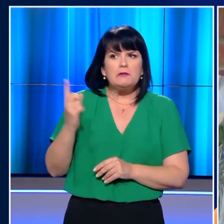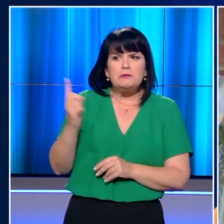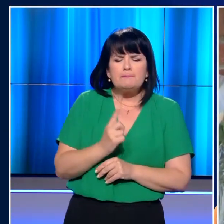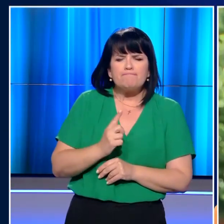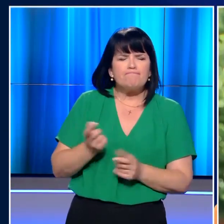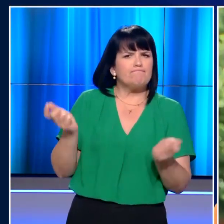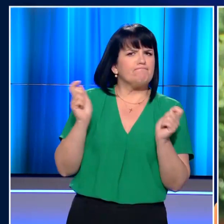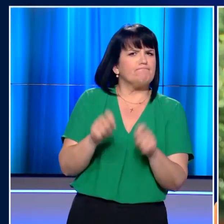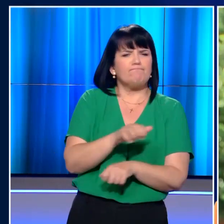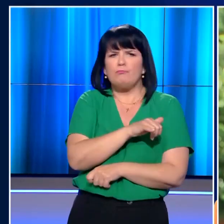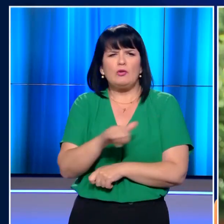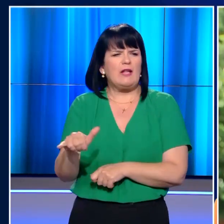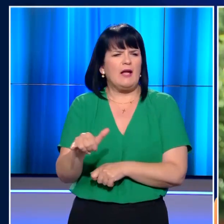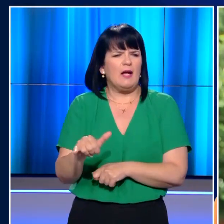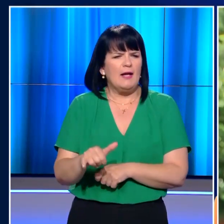όπως τον περιγράφουν.